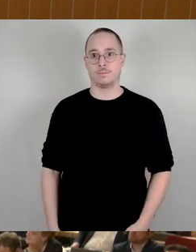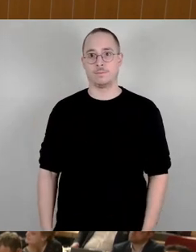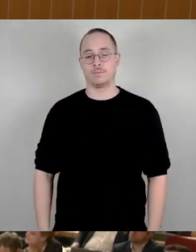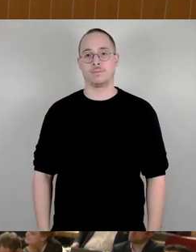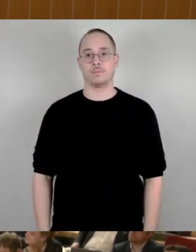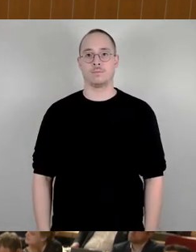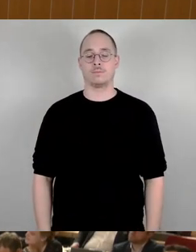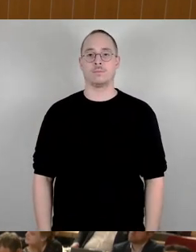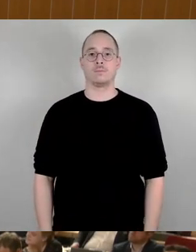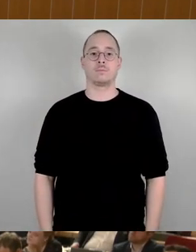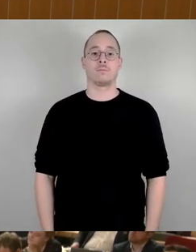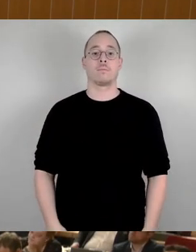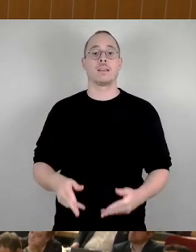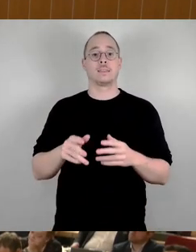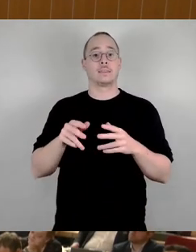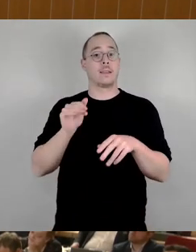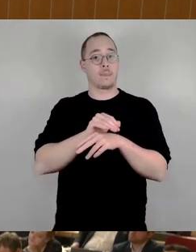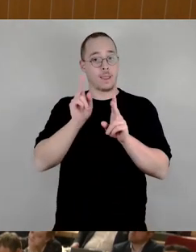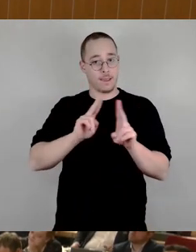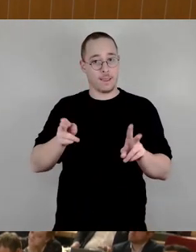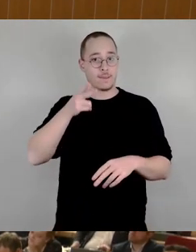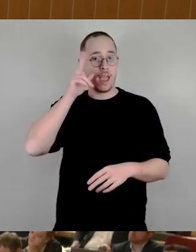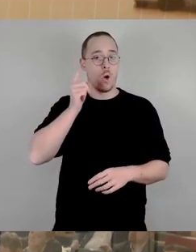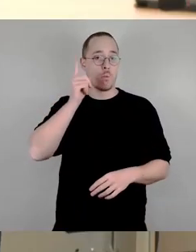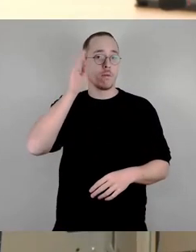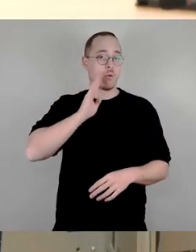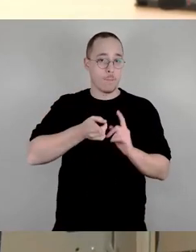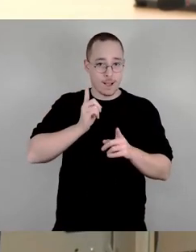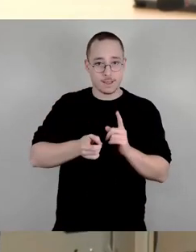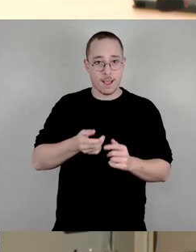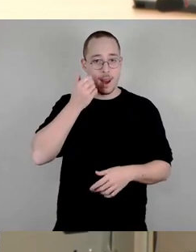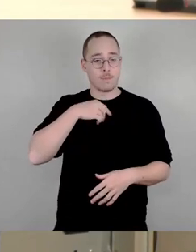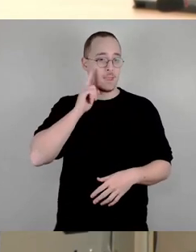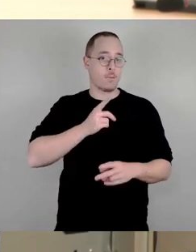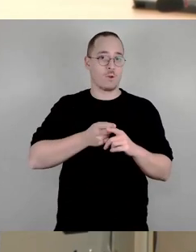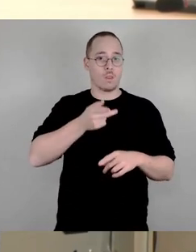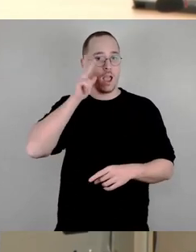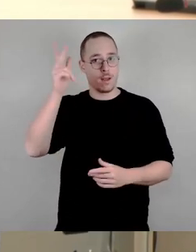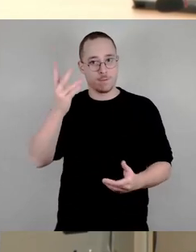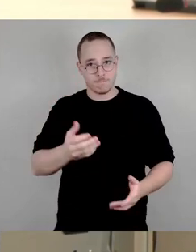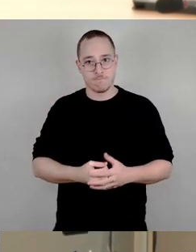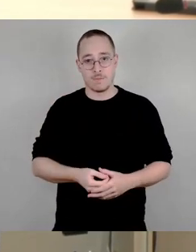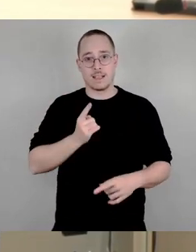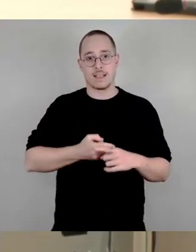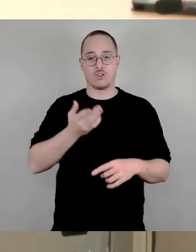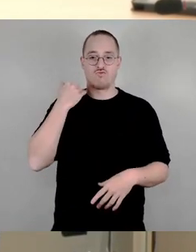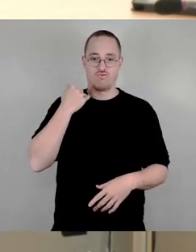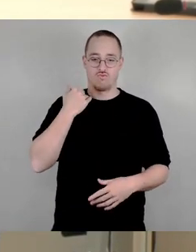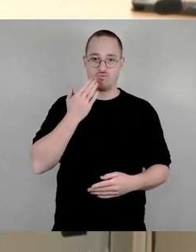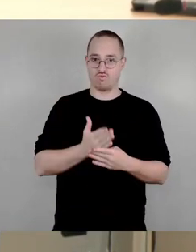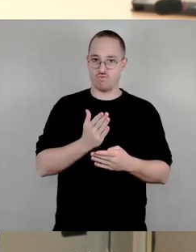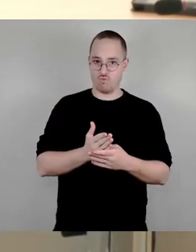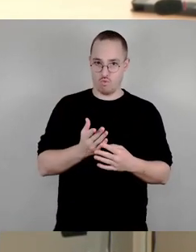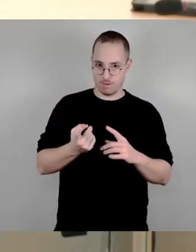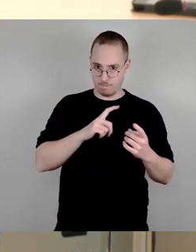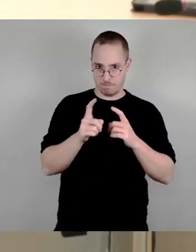Sehr geehrter Herr Oberbürgermeister, meine Damen und Herren, wir haben es gestern schon in der Debatte gehört, unser Sozialstaat ist